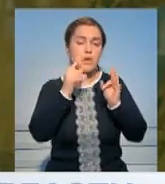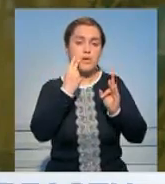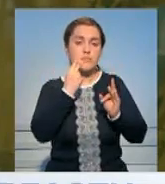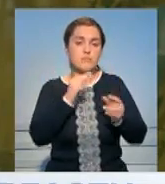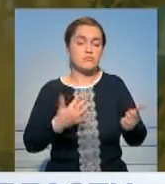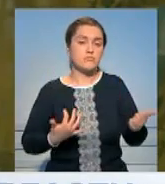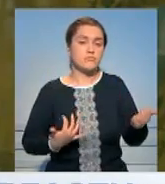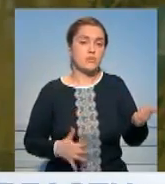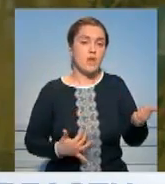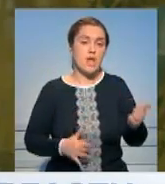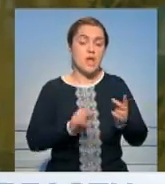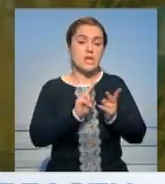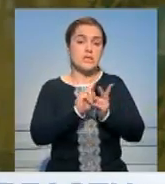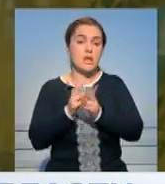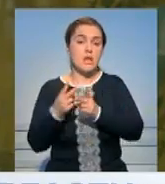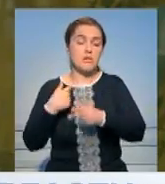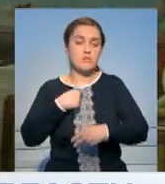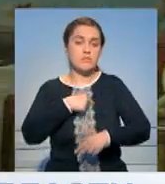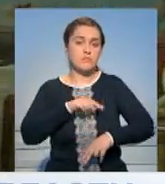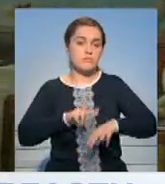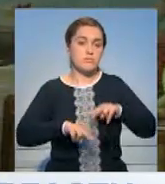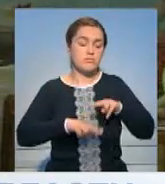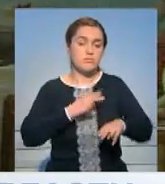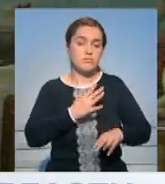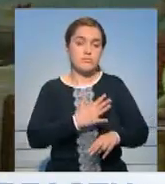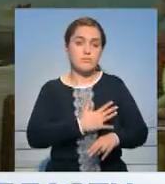завораживающие танцы подняли нам настроение.